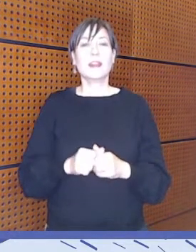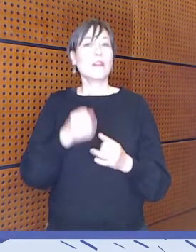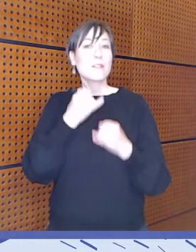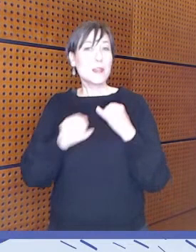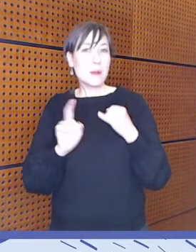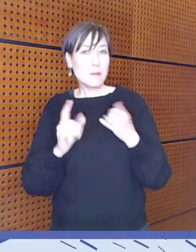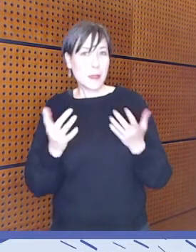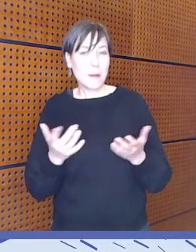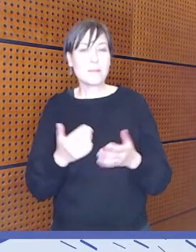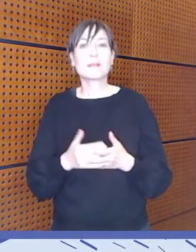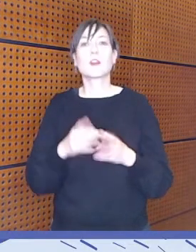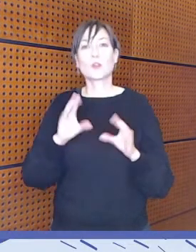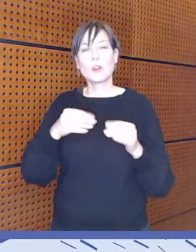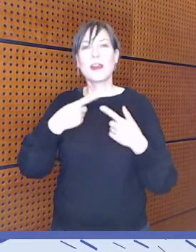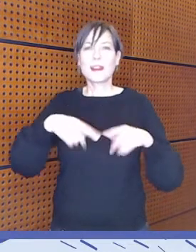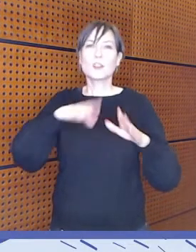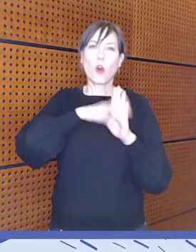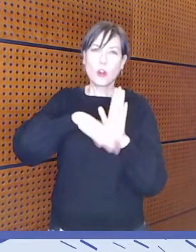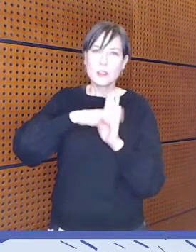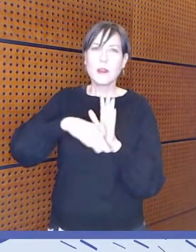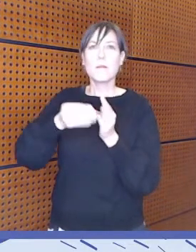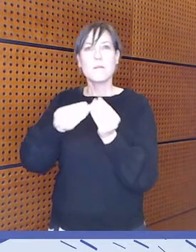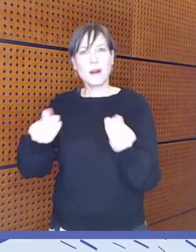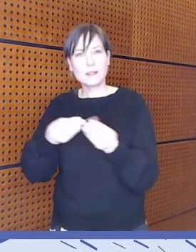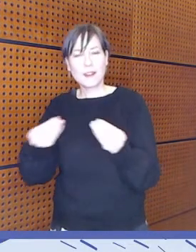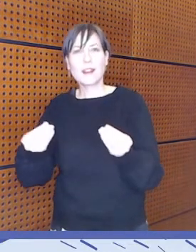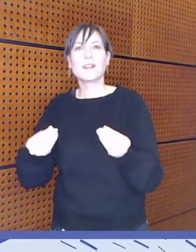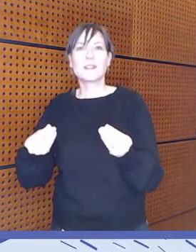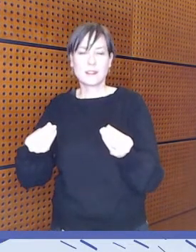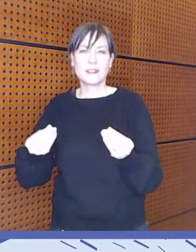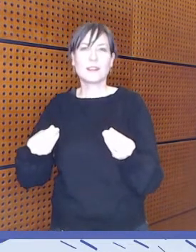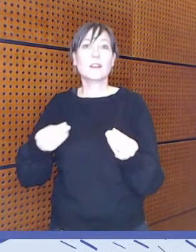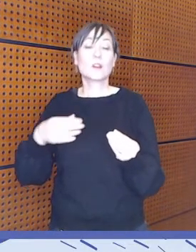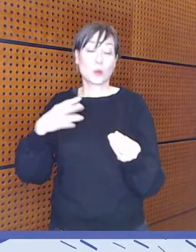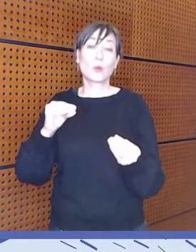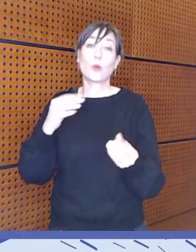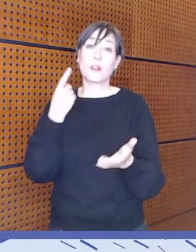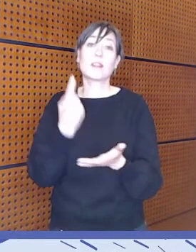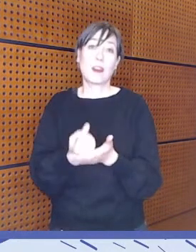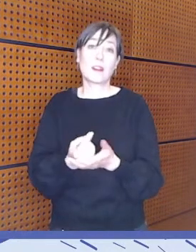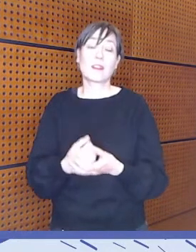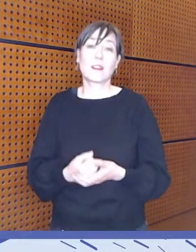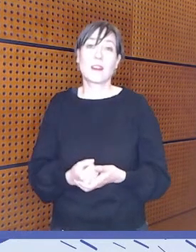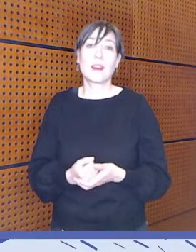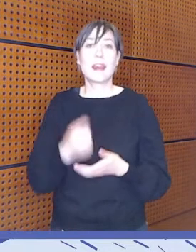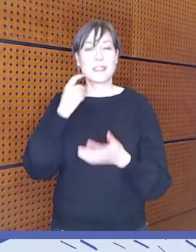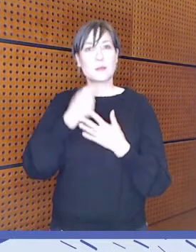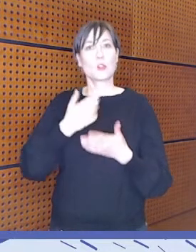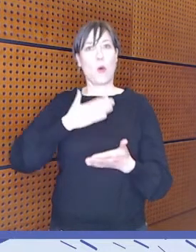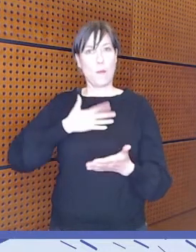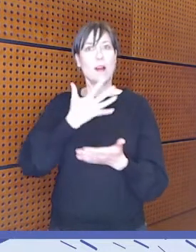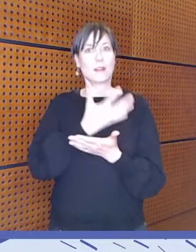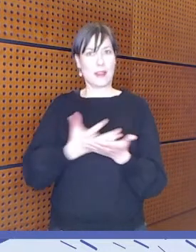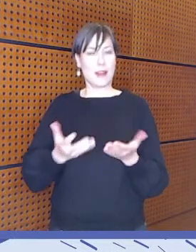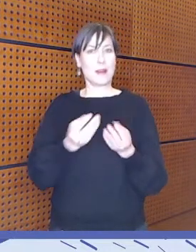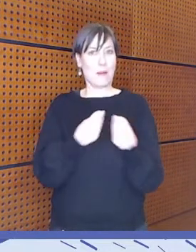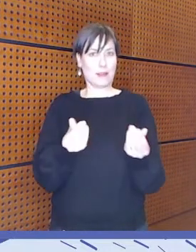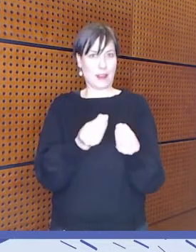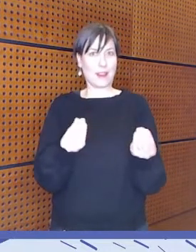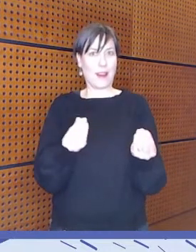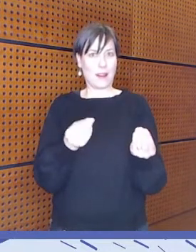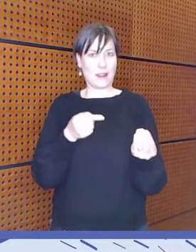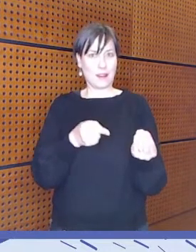kyllä erilaiset ohjeistukset ja materiaalit koettiin hirveän tärkeäksi. Esimerkiksi omakieliset materiaalit tai sellaisia, joita voidaan